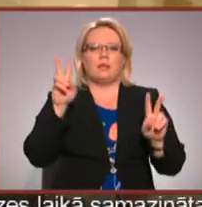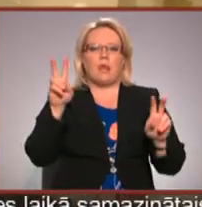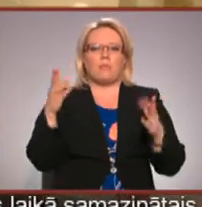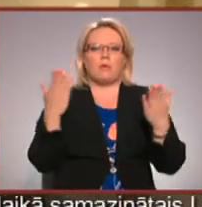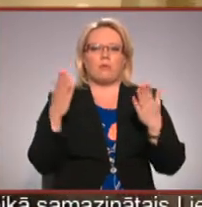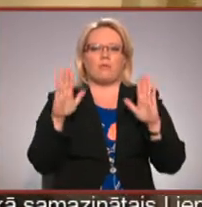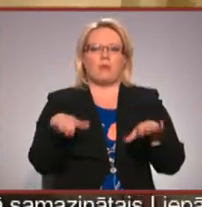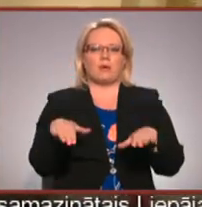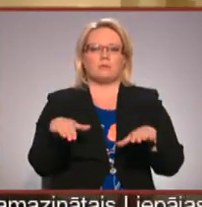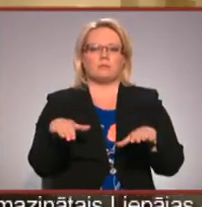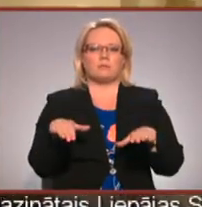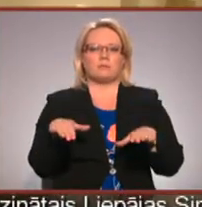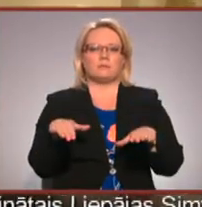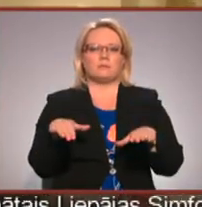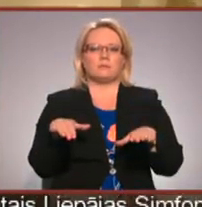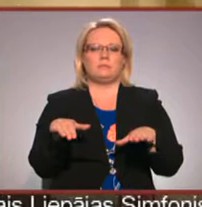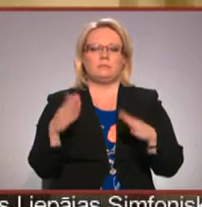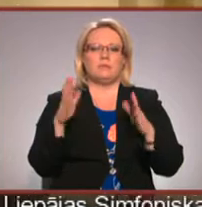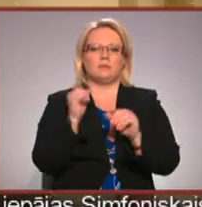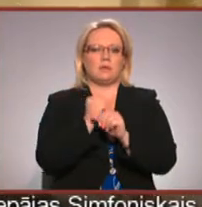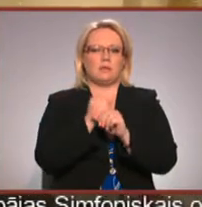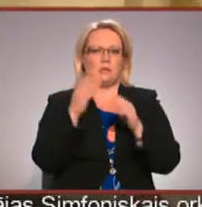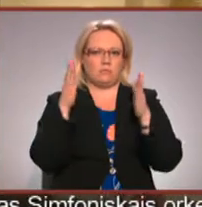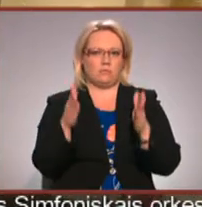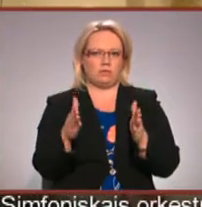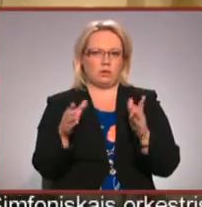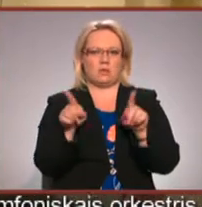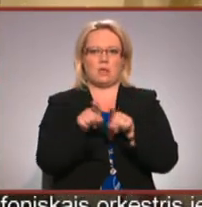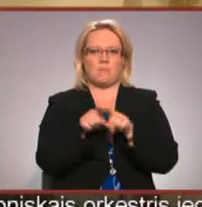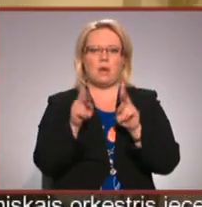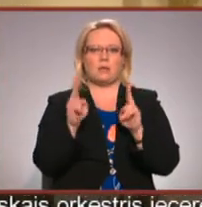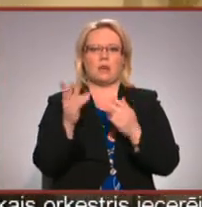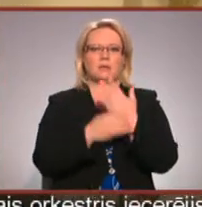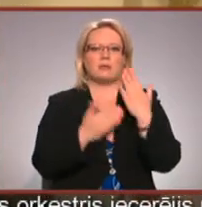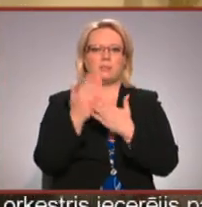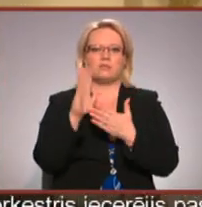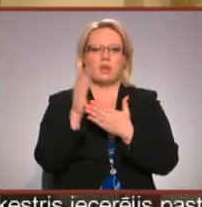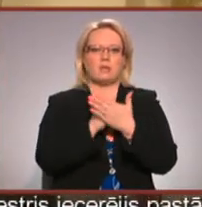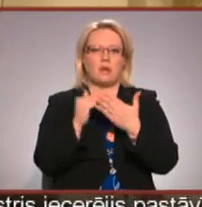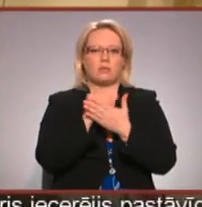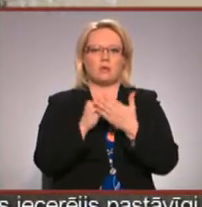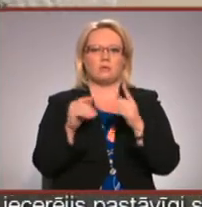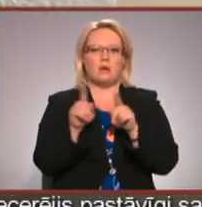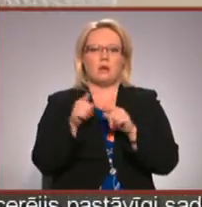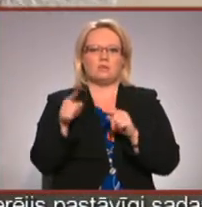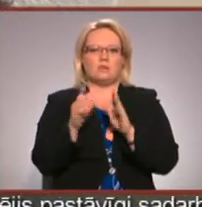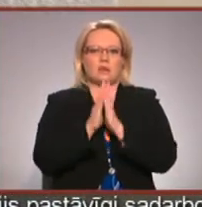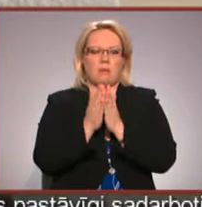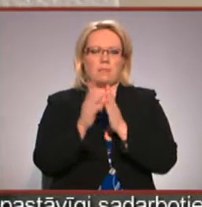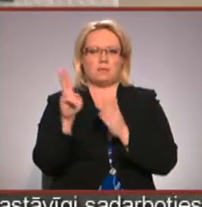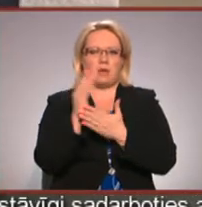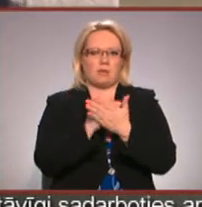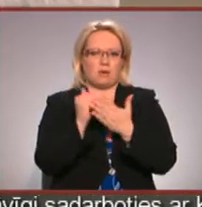kuras var strādāt mūžīgi. Tāpat kā cimdiņš neatkārtojās, tā arī šīs grāmatas